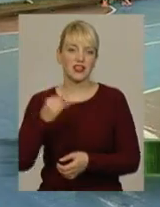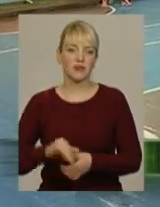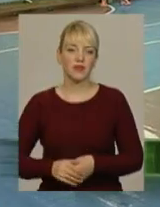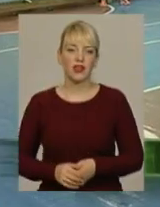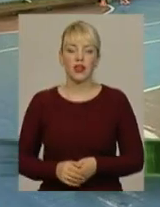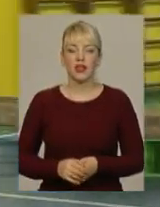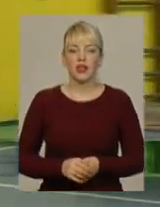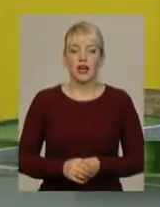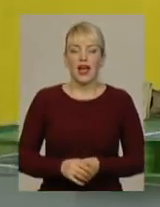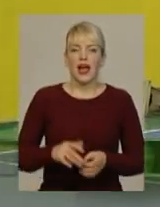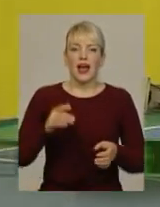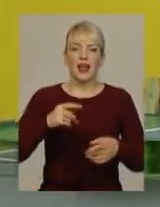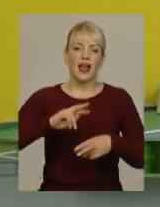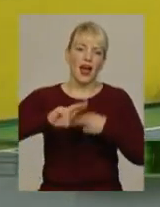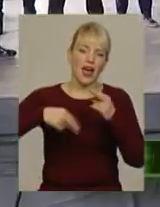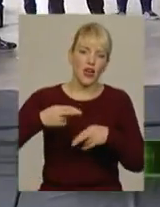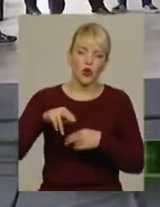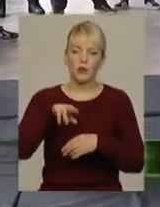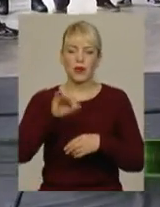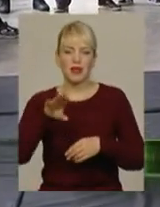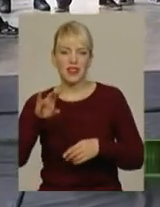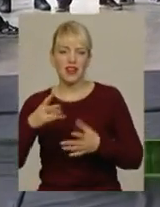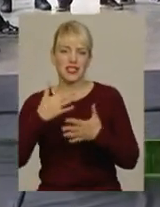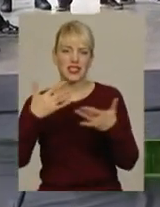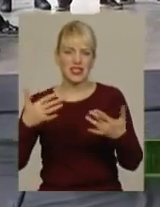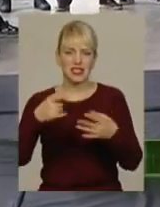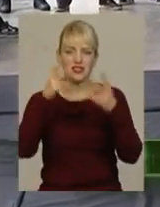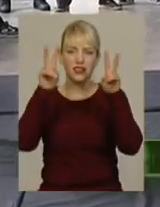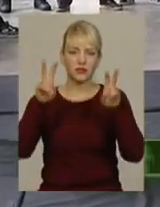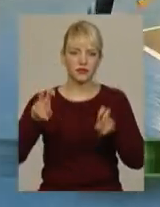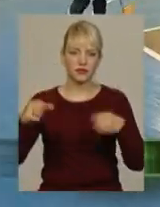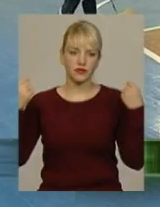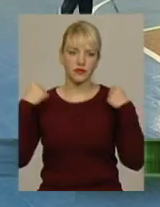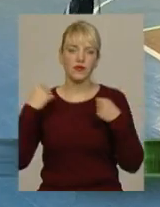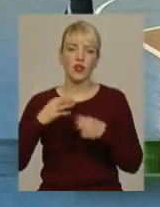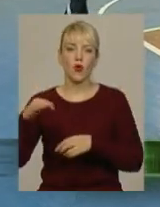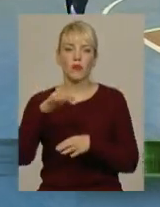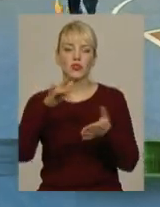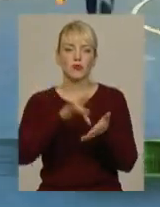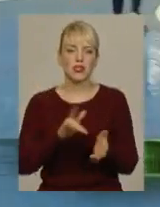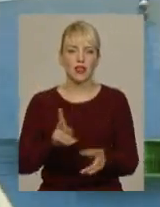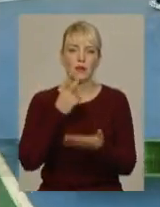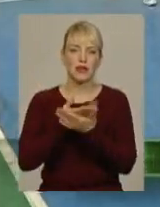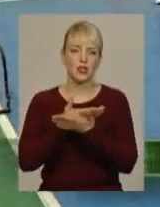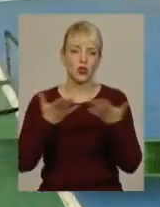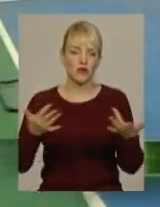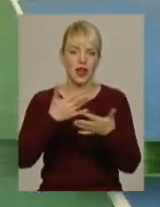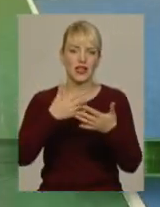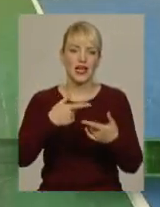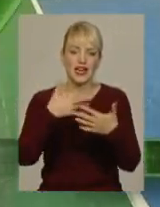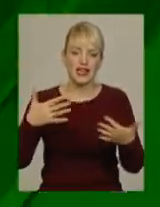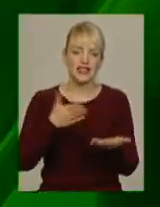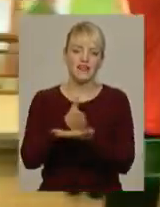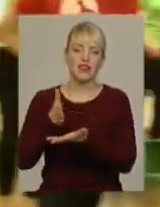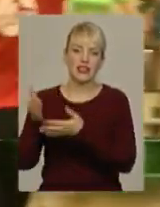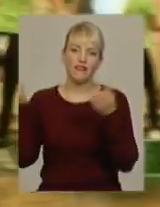Фризбі, айробіка, петанг, а також черлідинг, хортинг і флорбол в обласному центрі презентували нові види фізкультури.